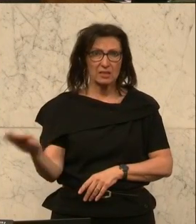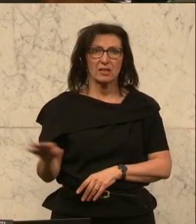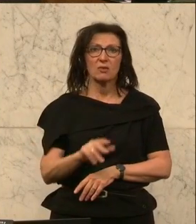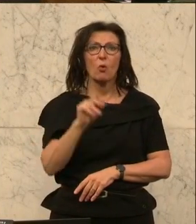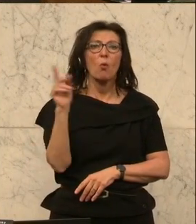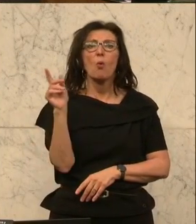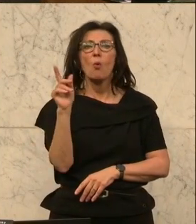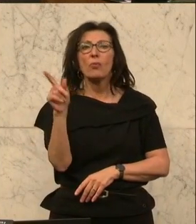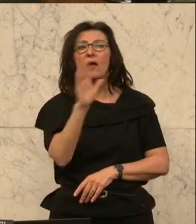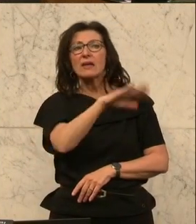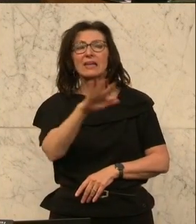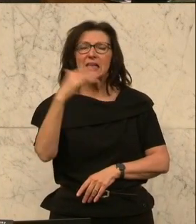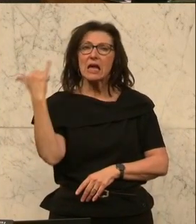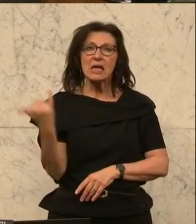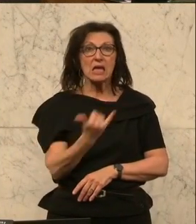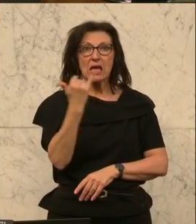aus den Augen verlieren.